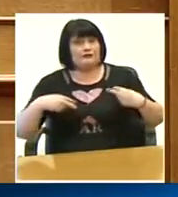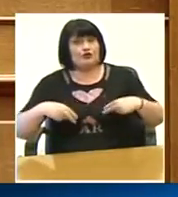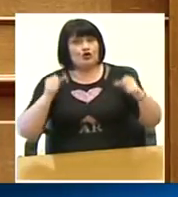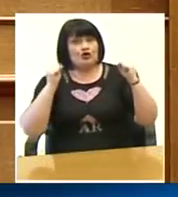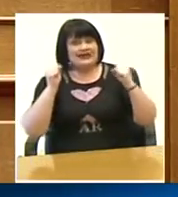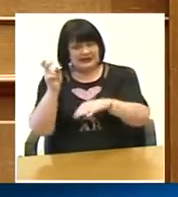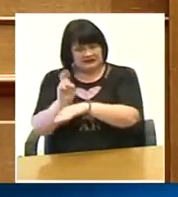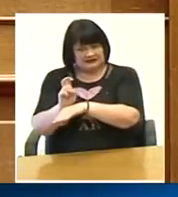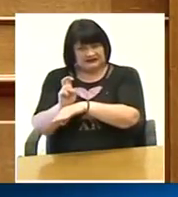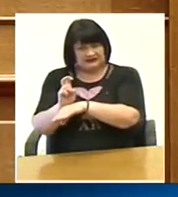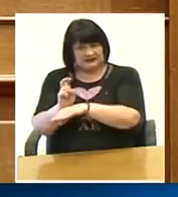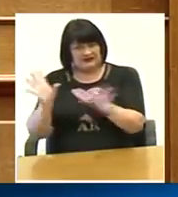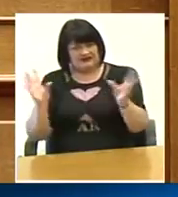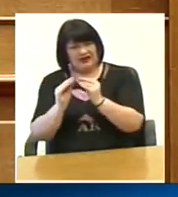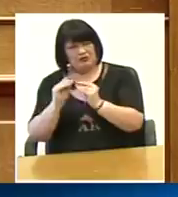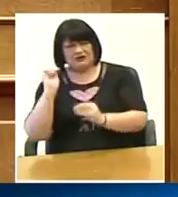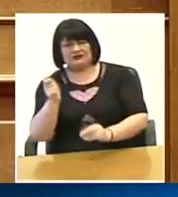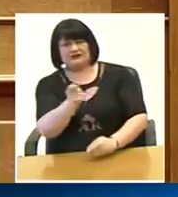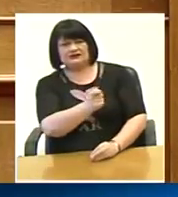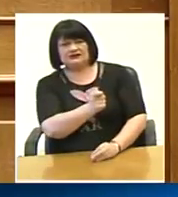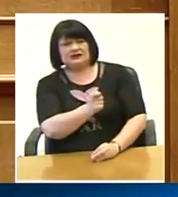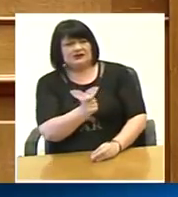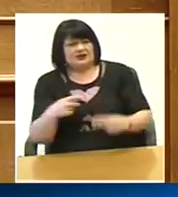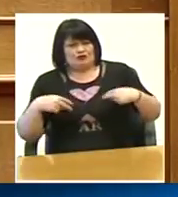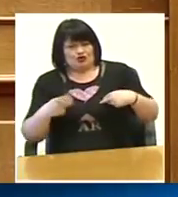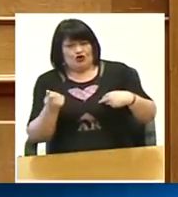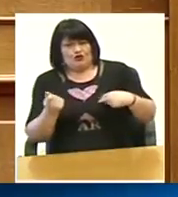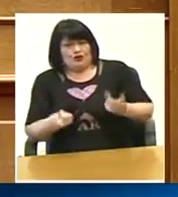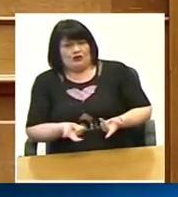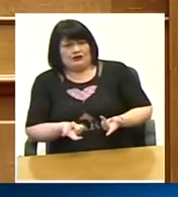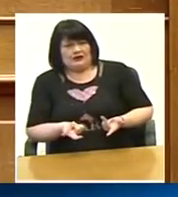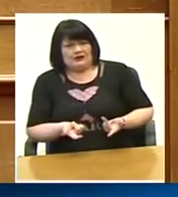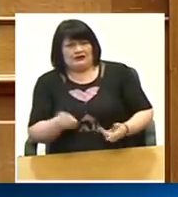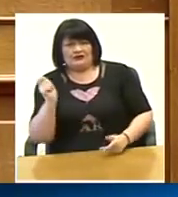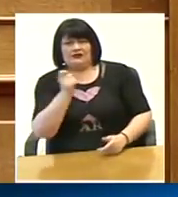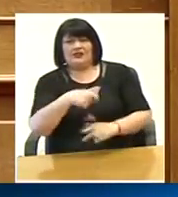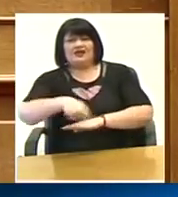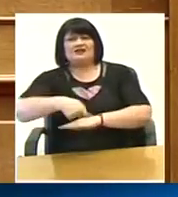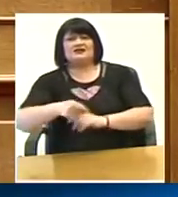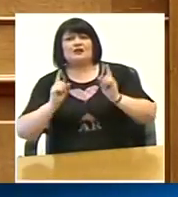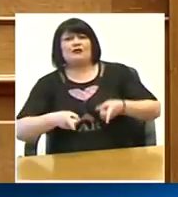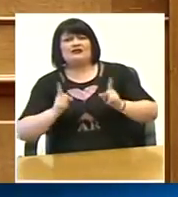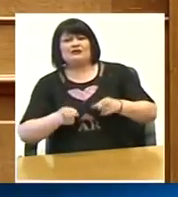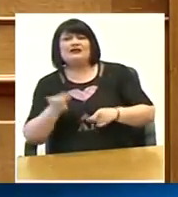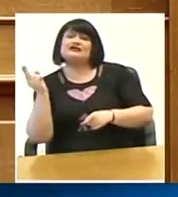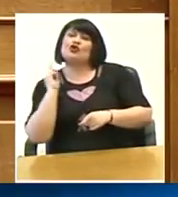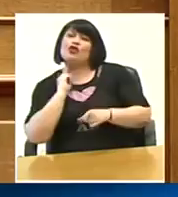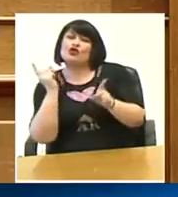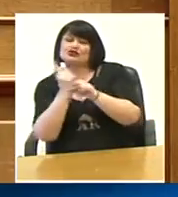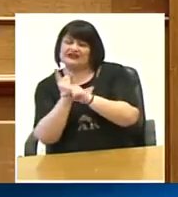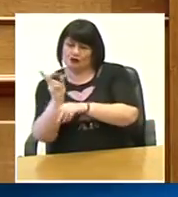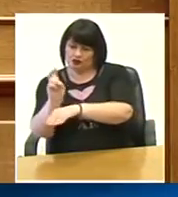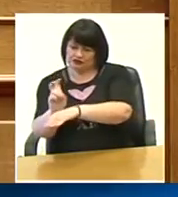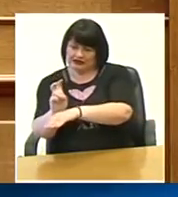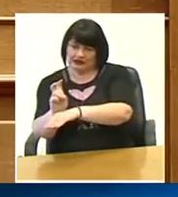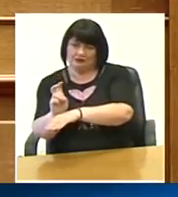αποθεματικό να πληρώνει εφάπαξ αντί για το Υπουργείο Οικονομικών καταλαβαίνετε γιατί ή να πληρώνει κάποιες δικαστικές αποφάσεις από αυτόν κωδικό έχουμε δώσει